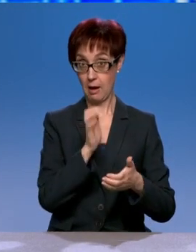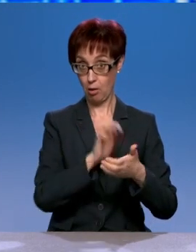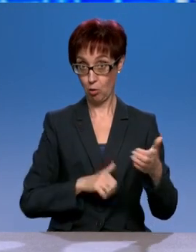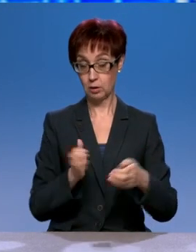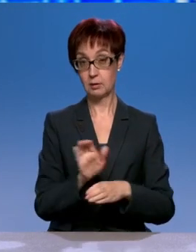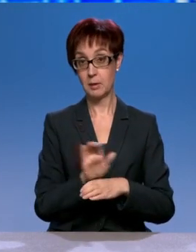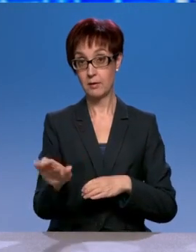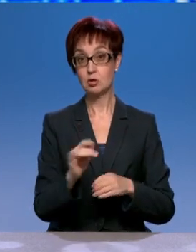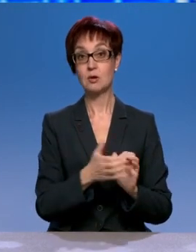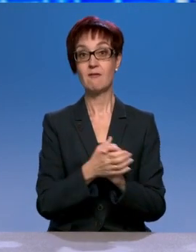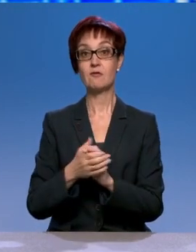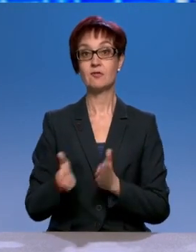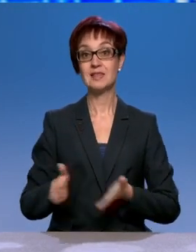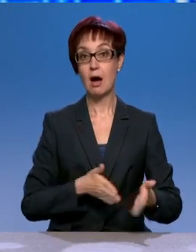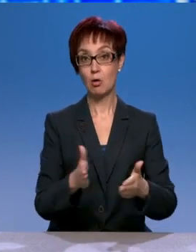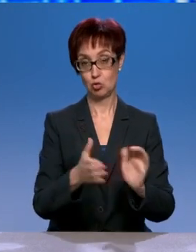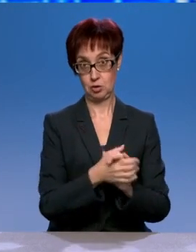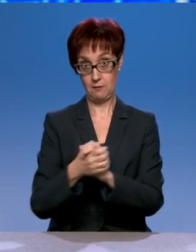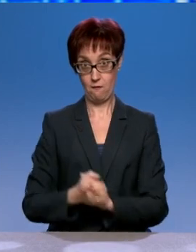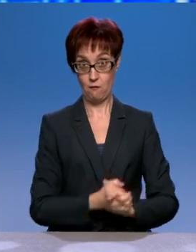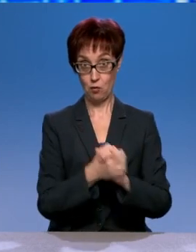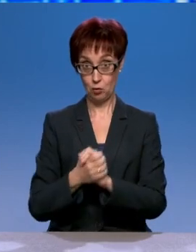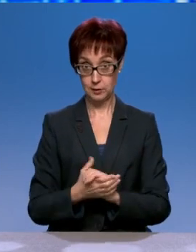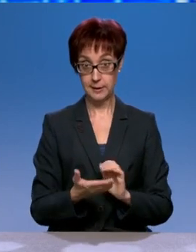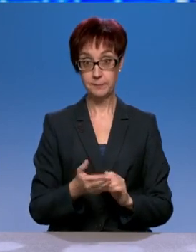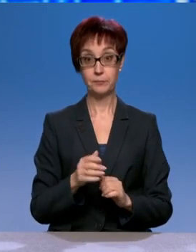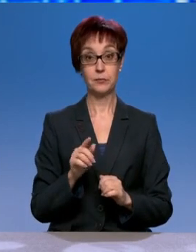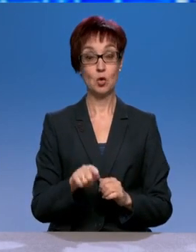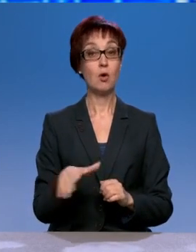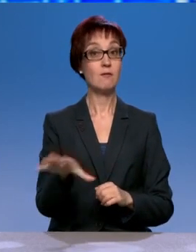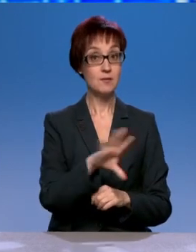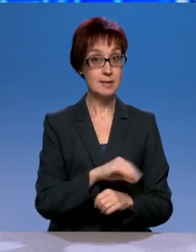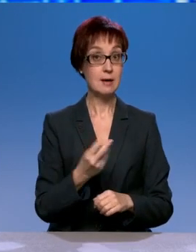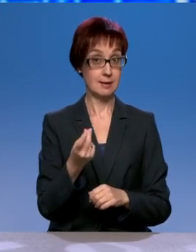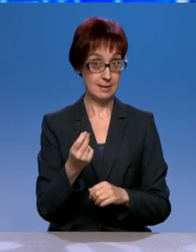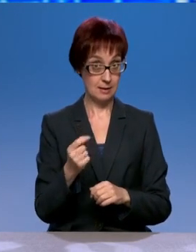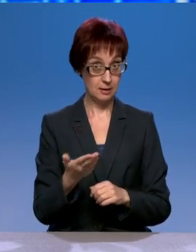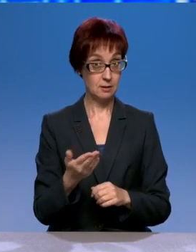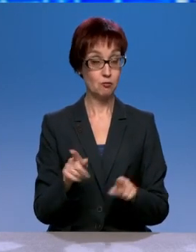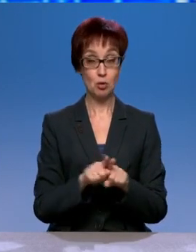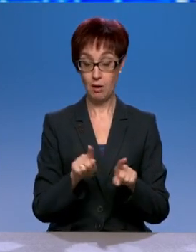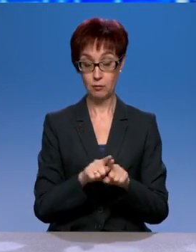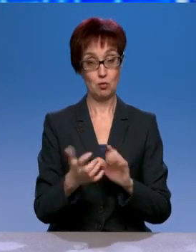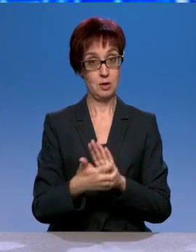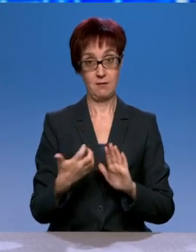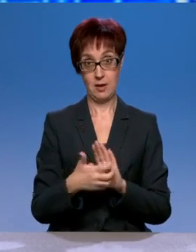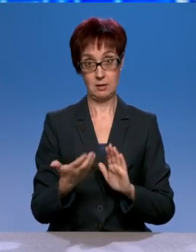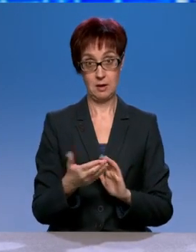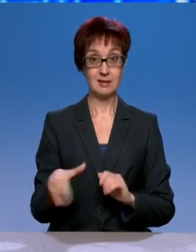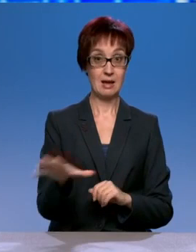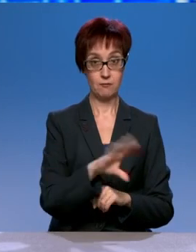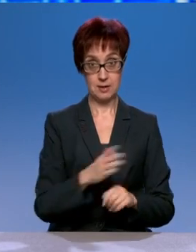транспортный налог и как акцессно-моторное топливо, все равно даже на содержание всех дорог не хватает. Не говоря уже о новом